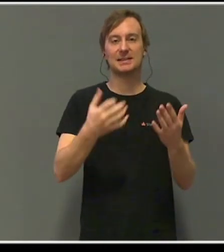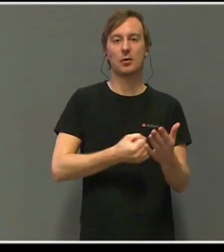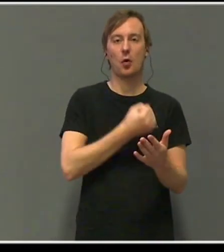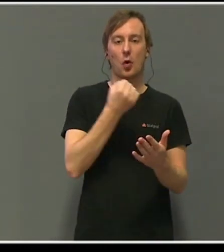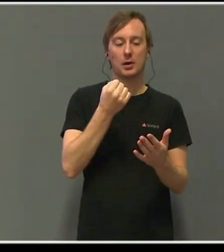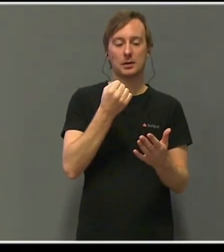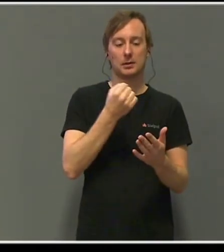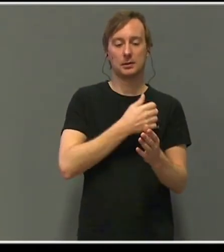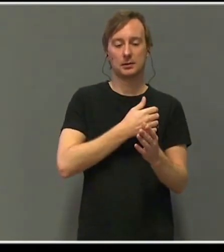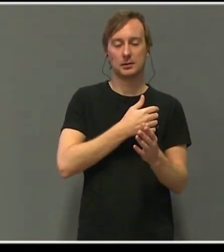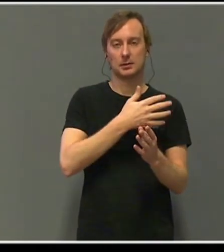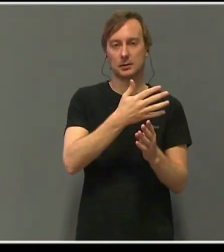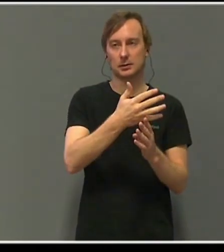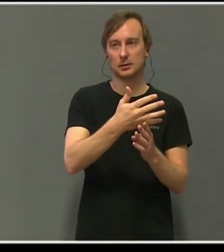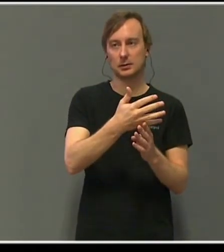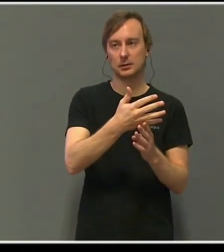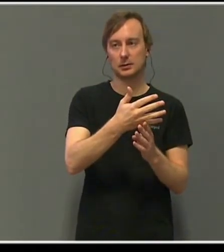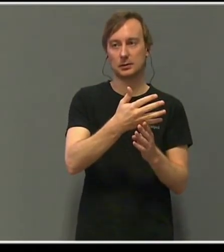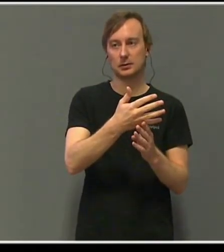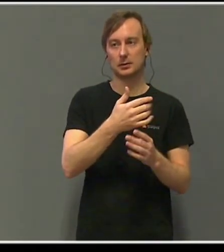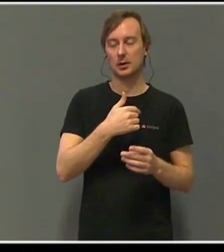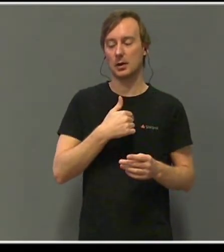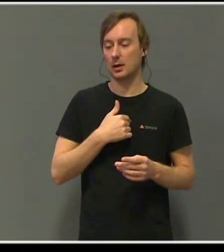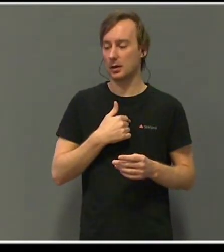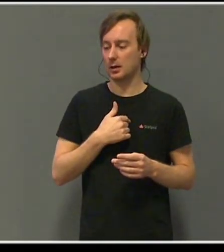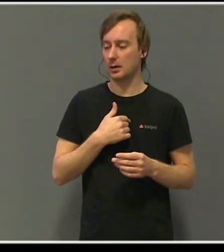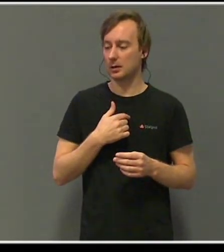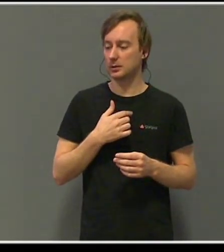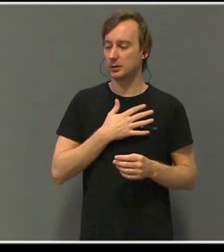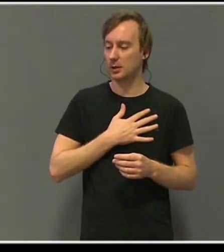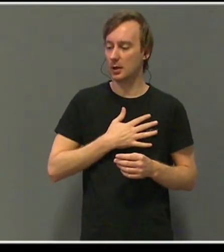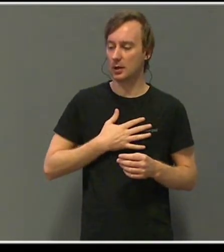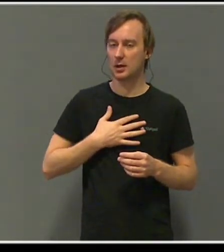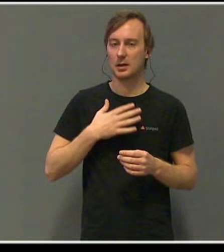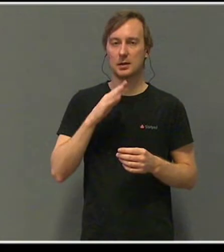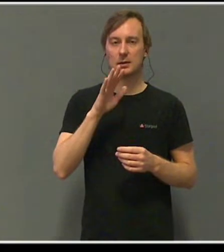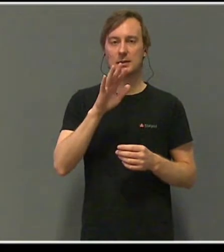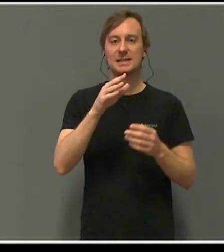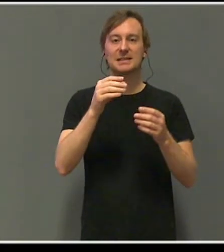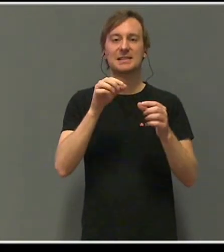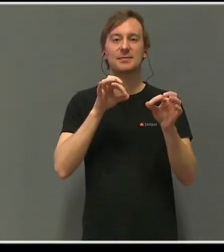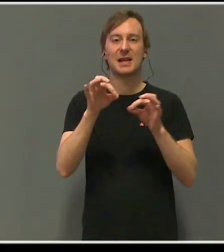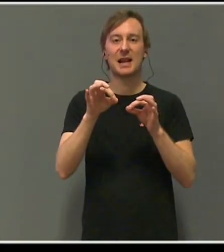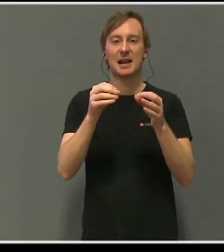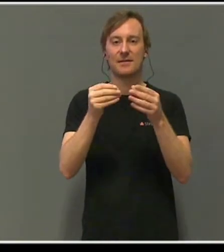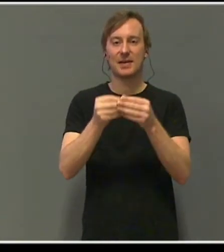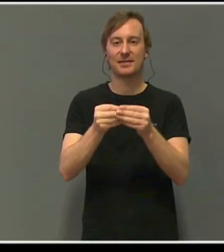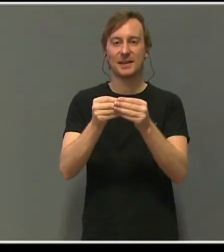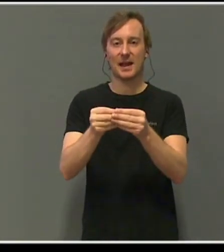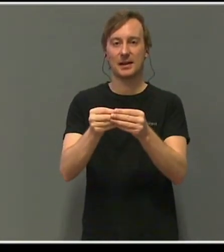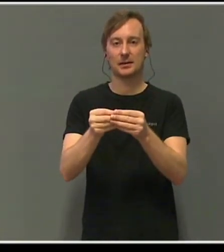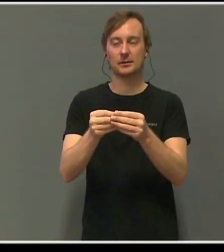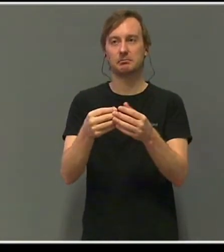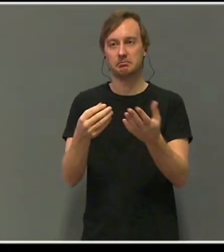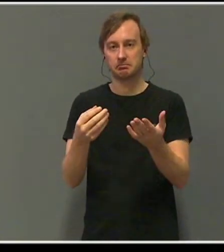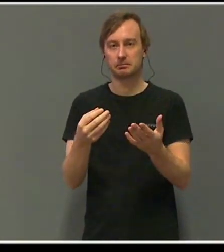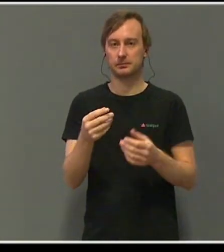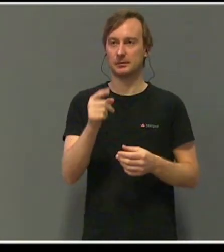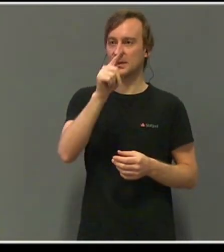Det plaget meg at hans spillvenner, jeg kalte de fortsatt det, ikke visste.